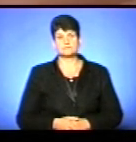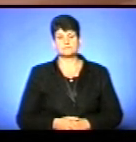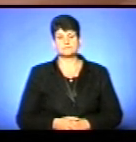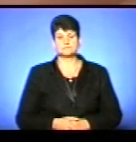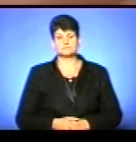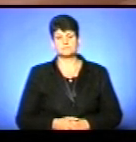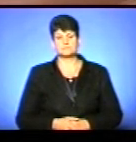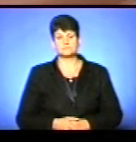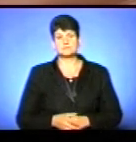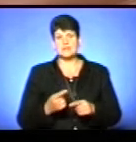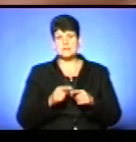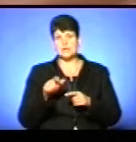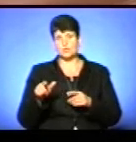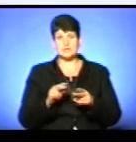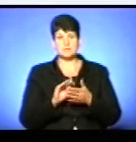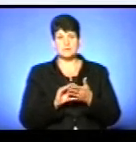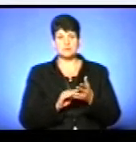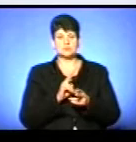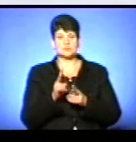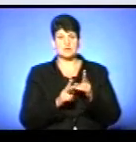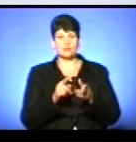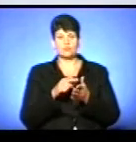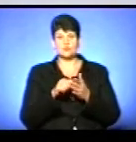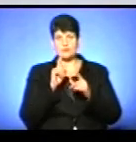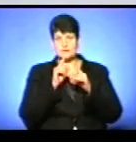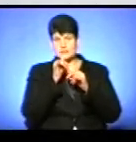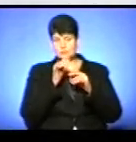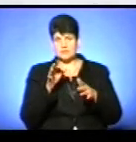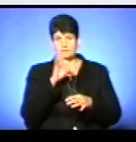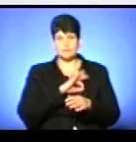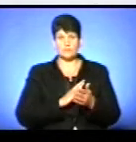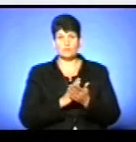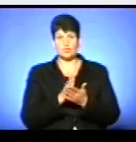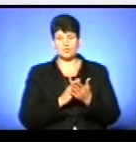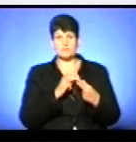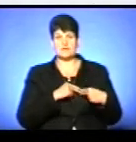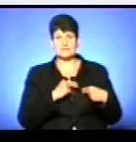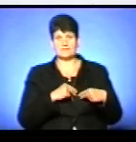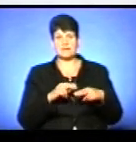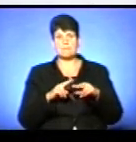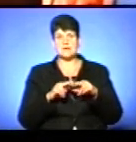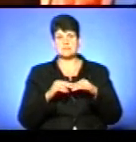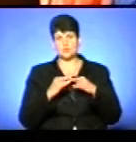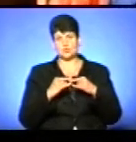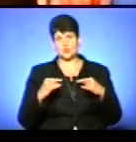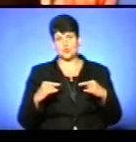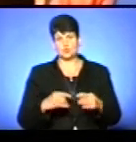Це люди пишуть скаргу до міської ради, оскільки не змогли скористатися послугами працівників паспортного столу.